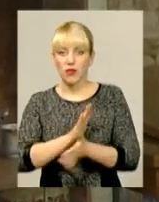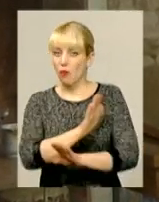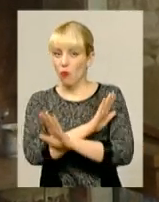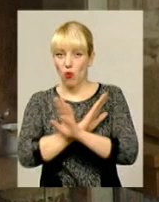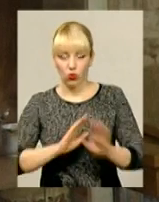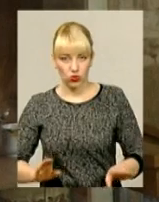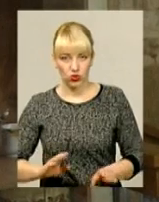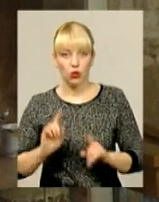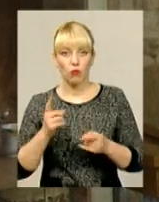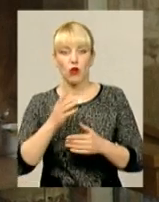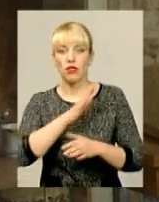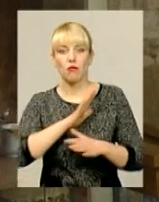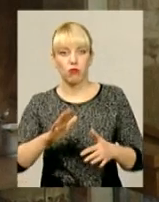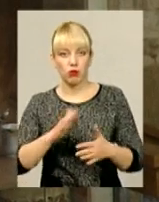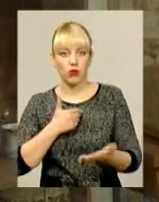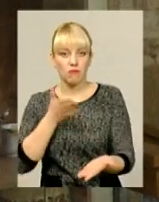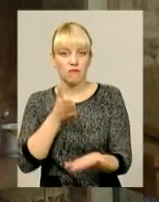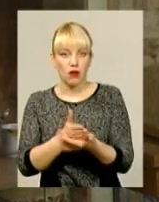були в прямих бойових зіткненнях,